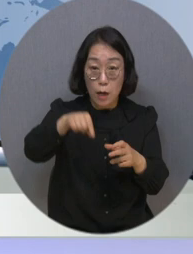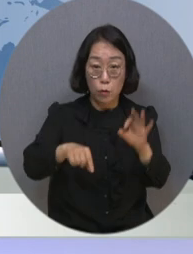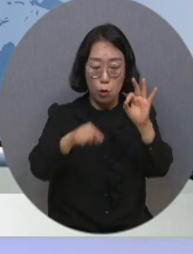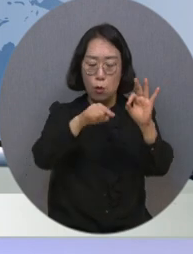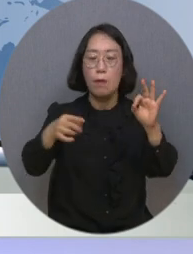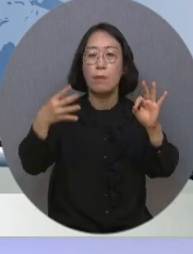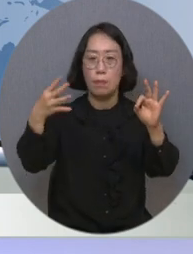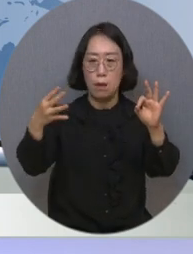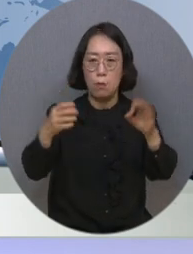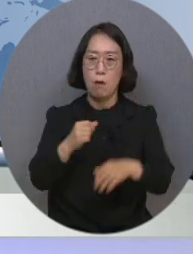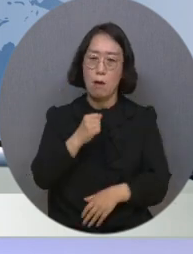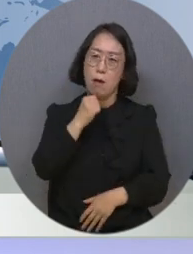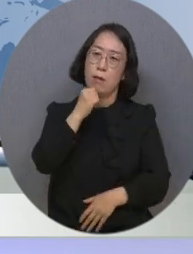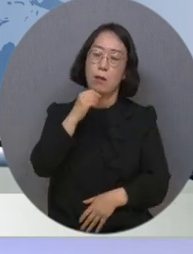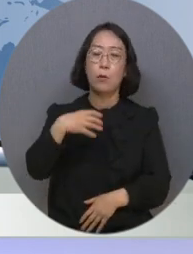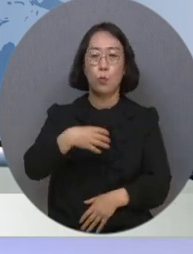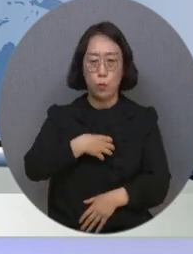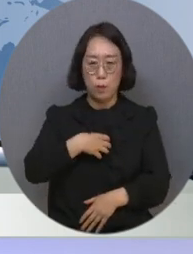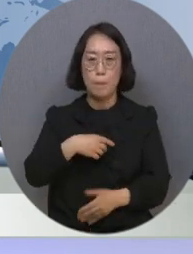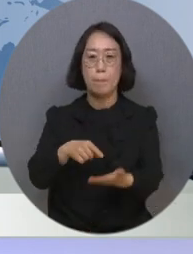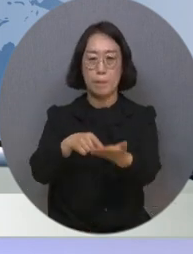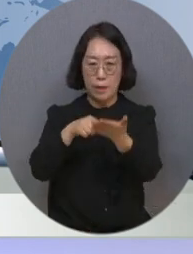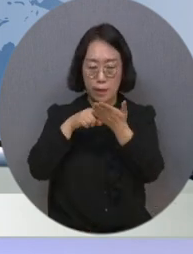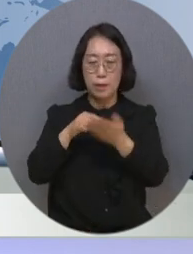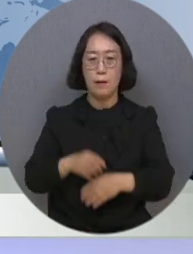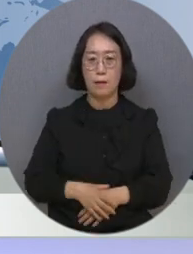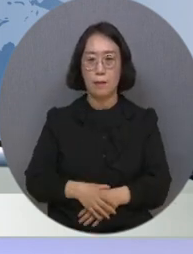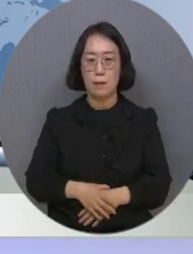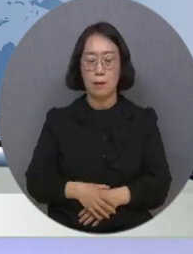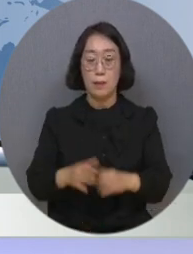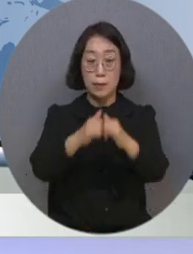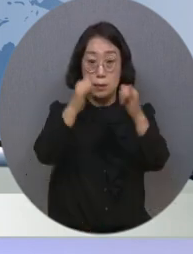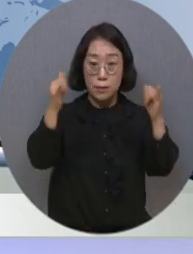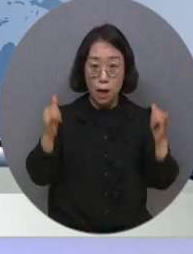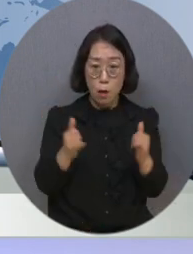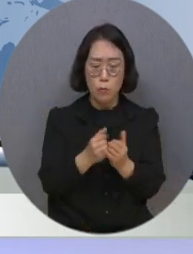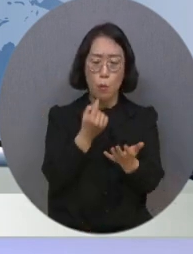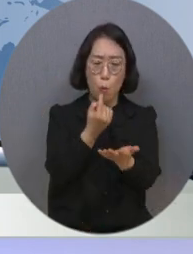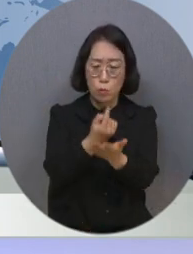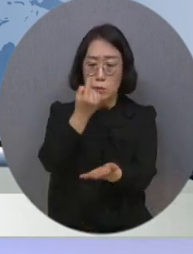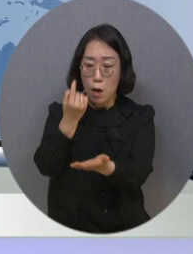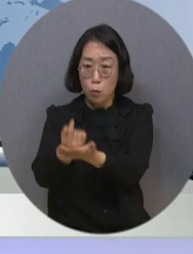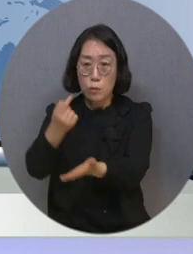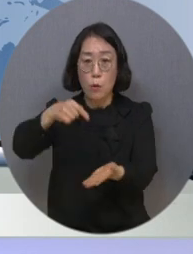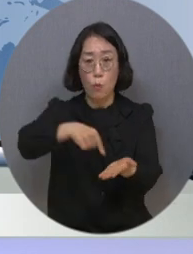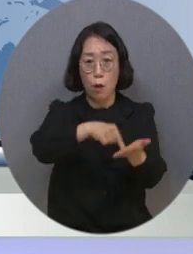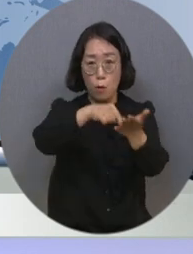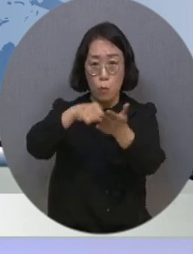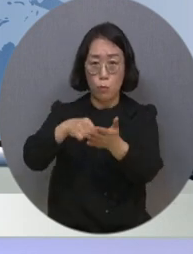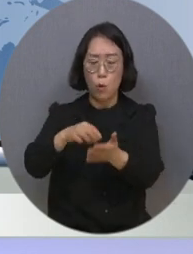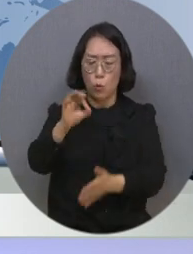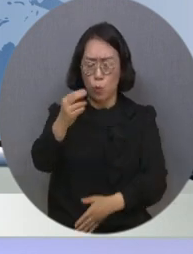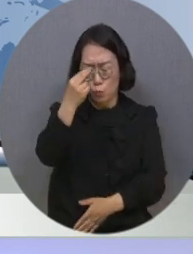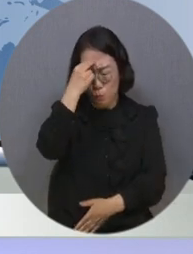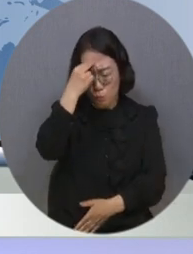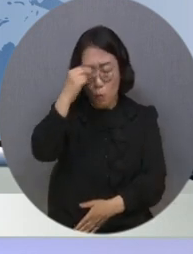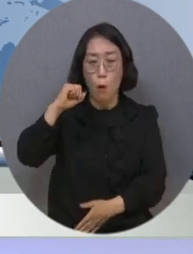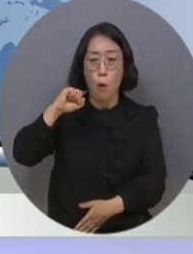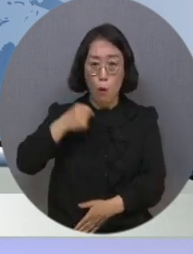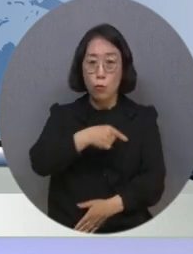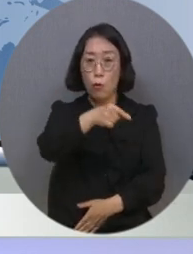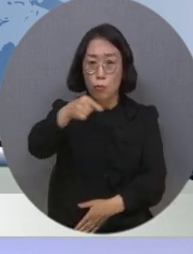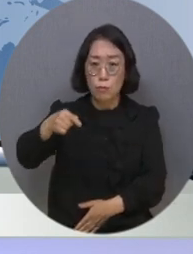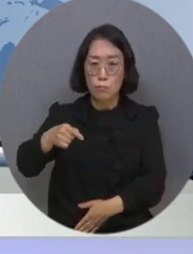빈곤의 위험에 놓여있는 것으로 나타났습니다. 사회적 고립에 이어 경제적 어려움까지 사회 문제의